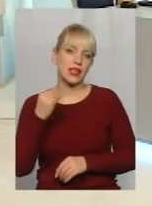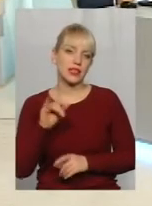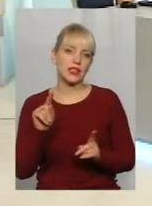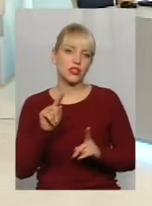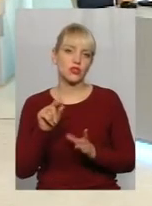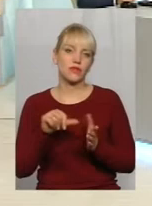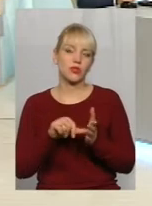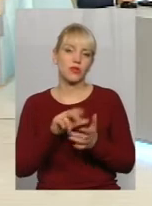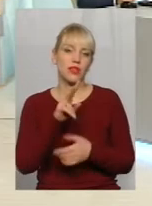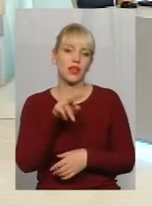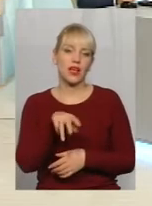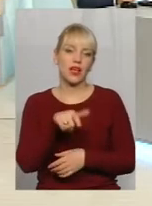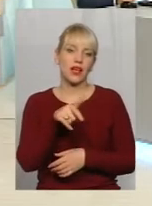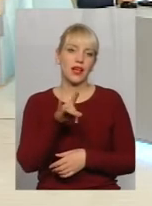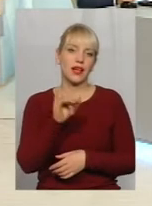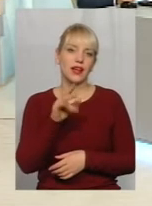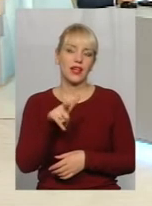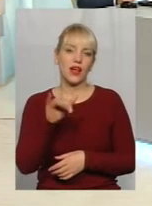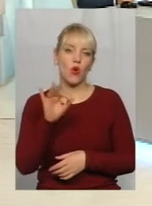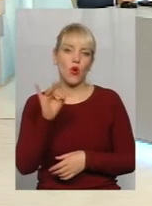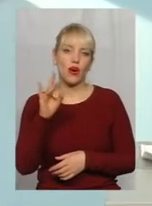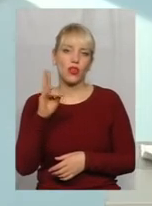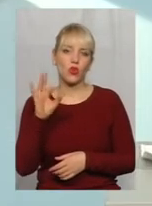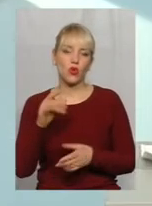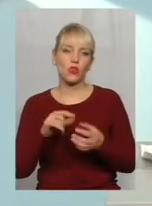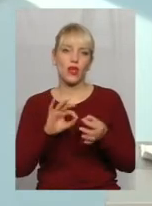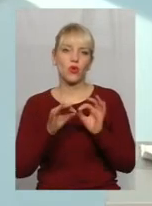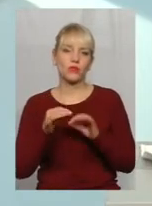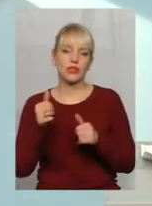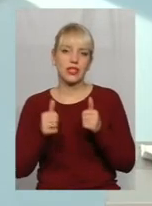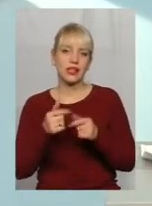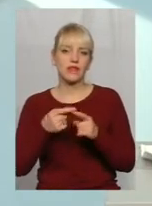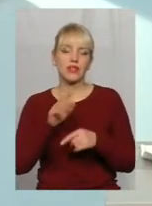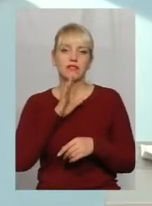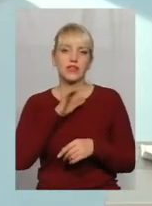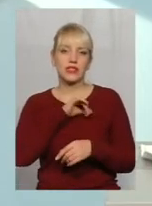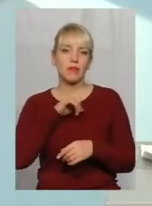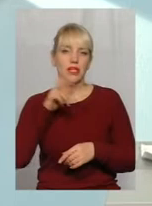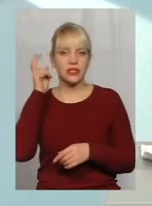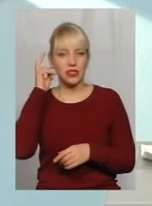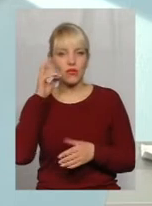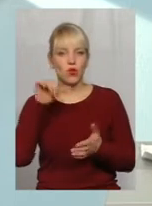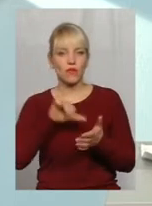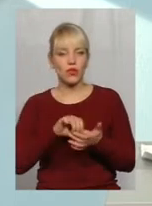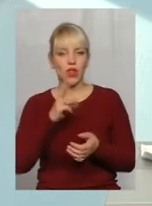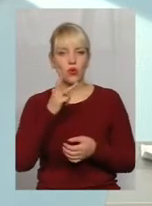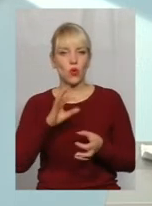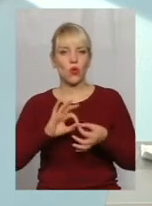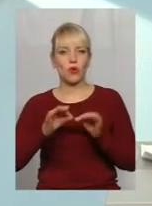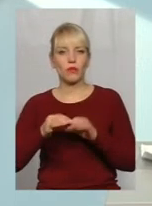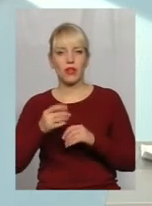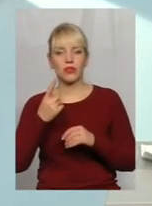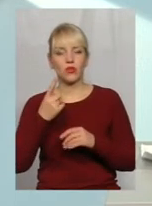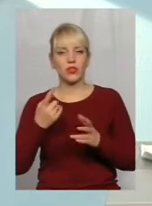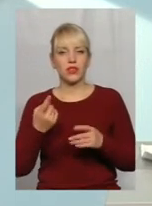Катерина Григоренко на Олімпійських іграх, вона сама з Київщини, але виступаючи на трьох Олімпіадах, на одній